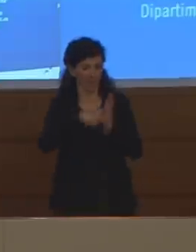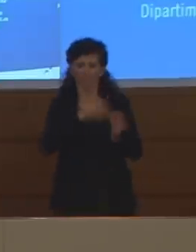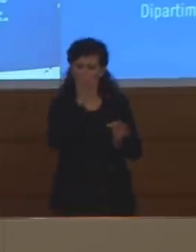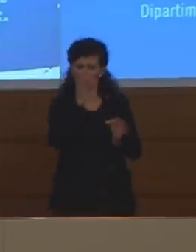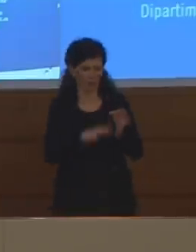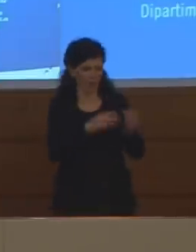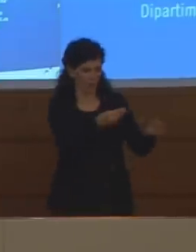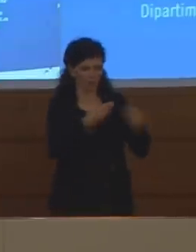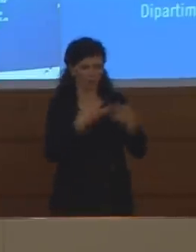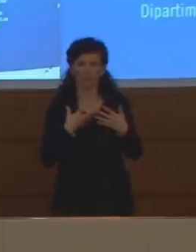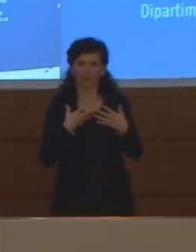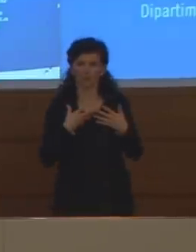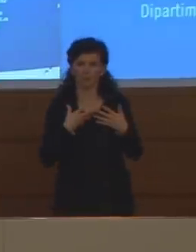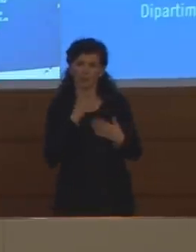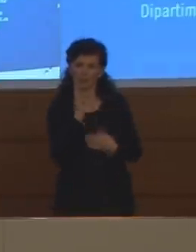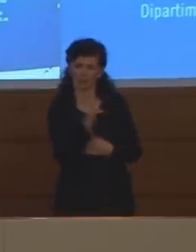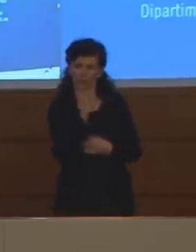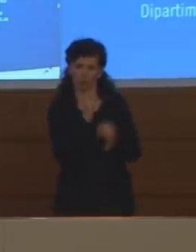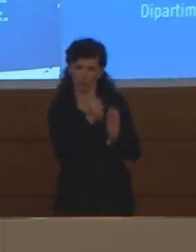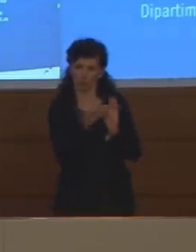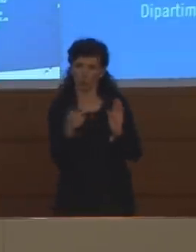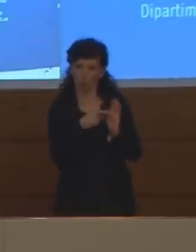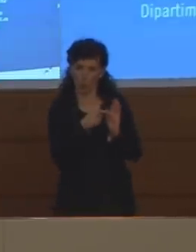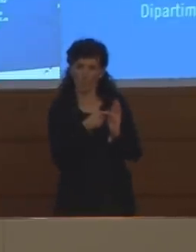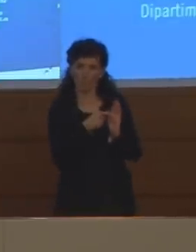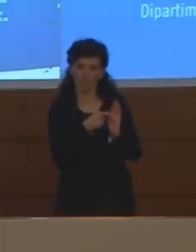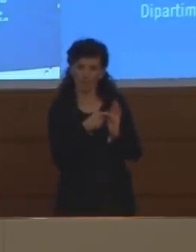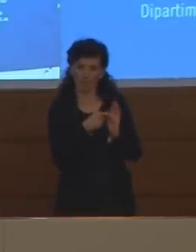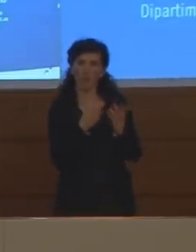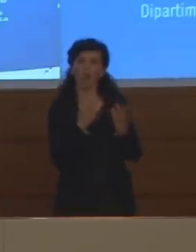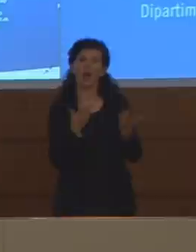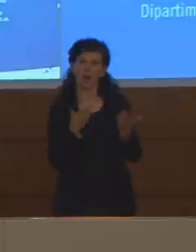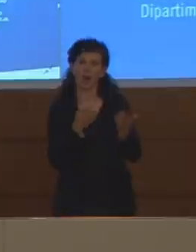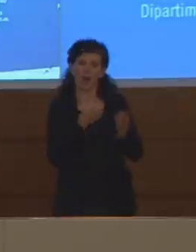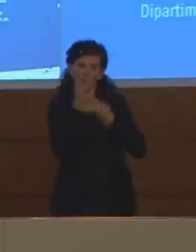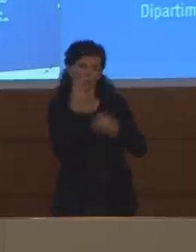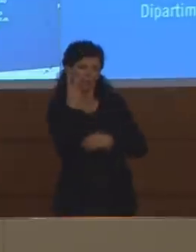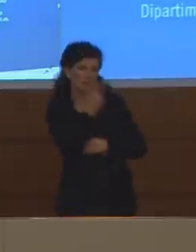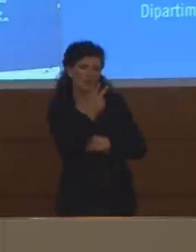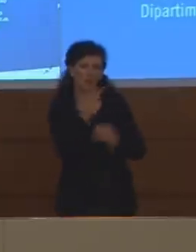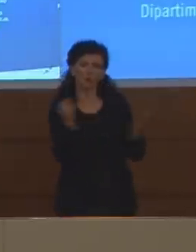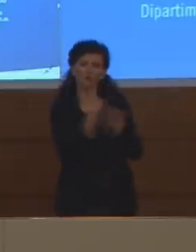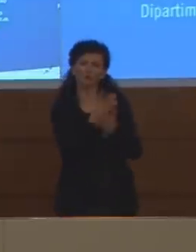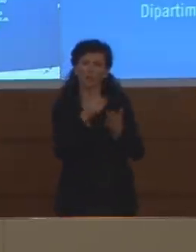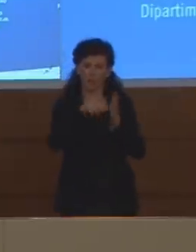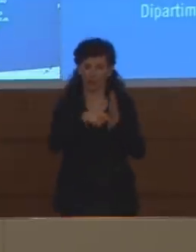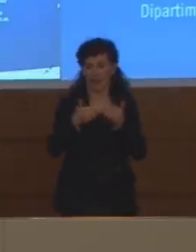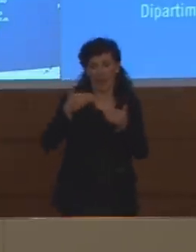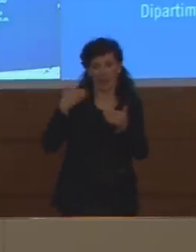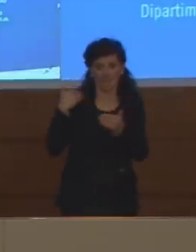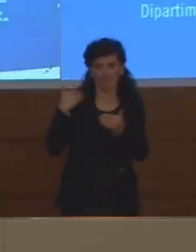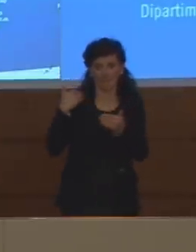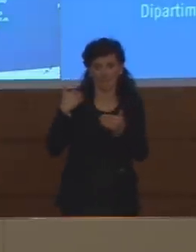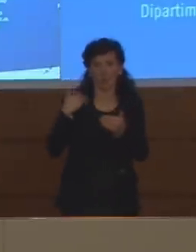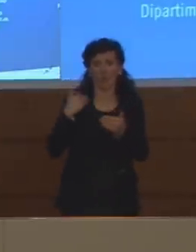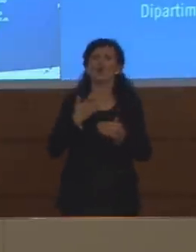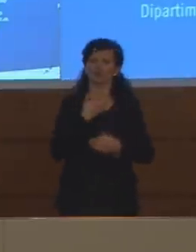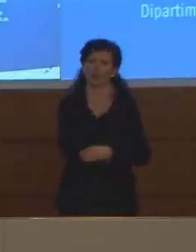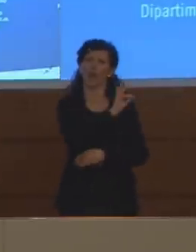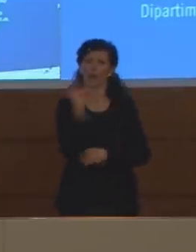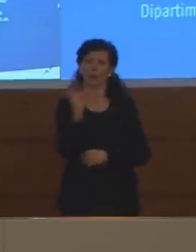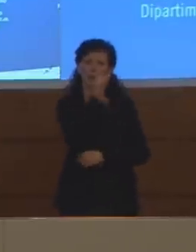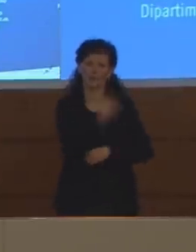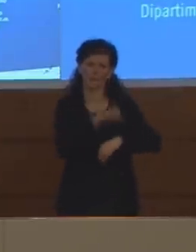il numero dei deceduti vediamo un qualcosa che è successo tempo fa cioè sono pazienti che sono stati molto spesso in terapia